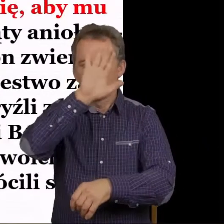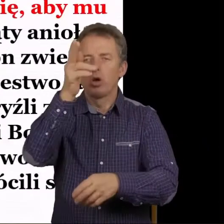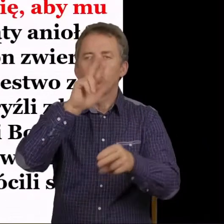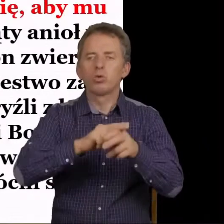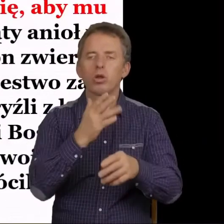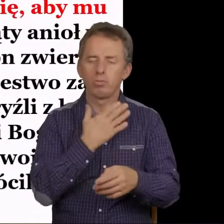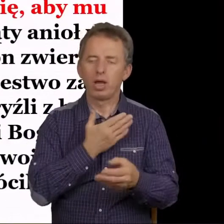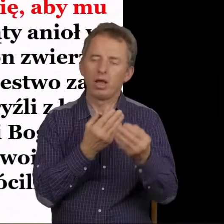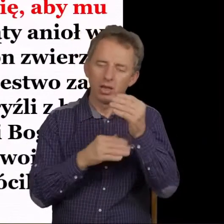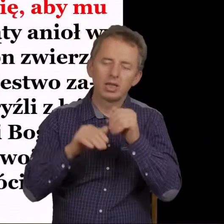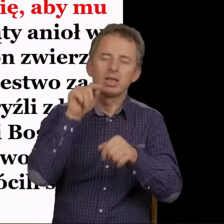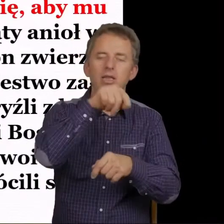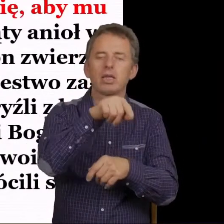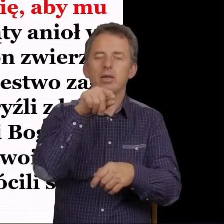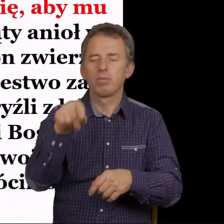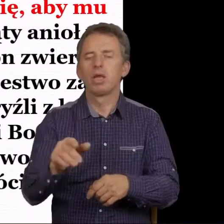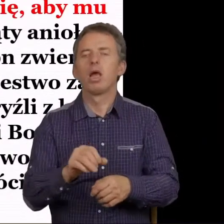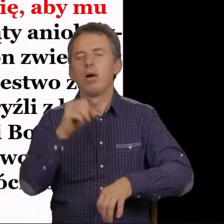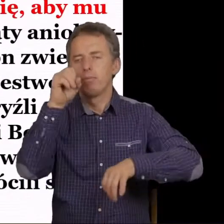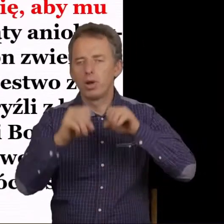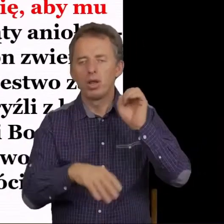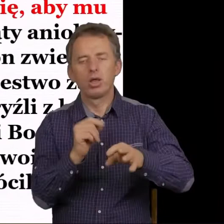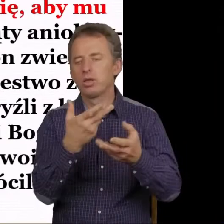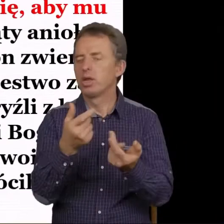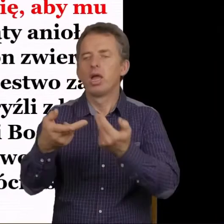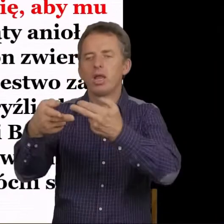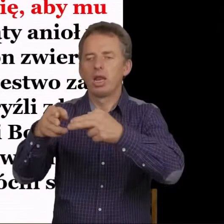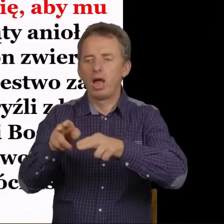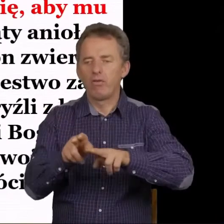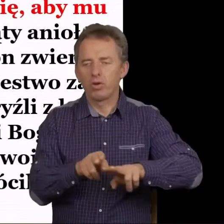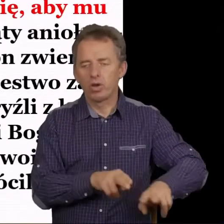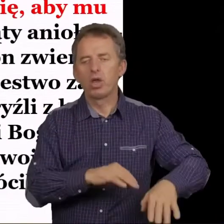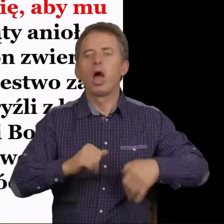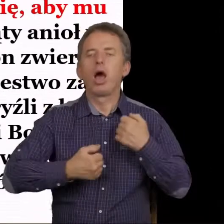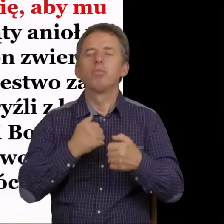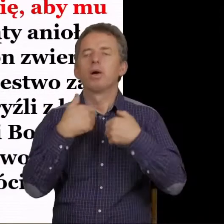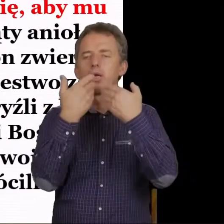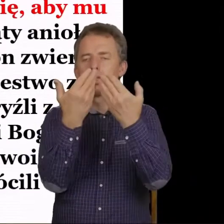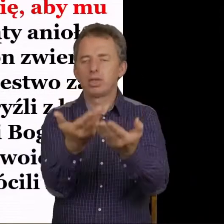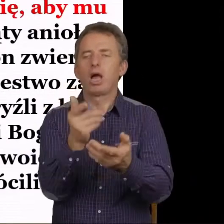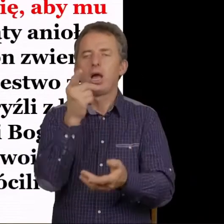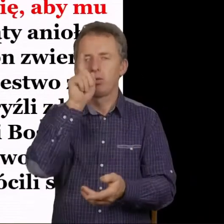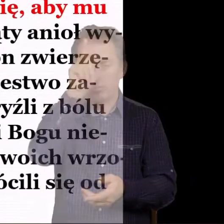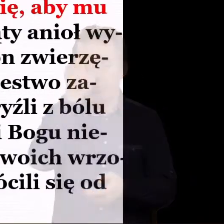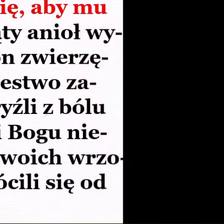moc nad tymi plagami, jednak nie nawrócili się, aby dać mu chwałę.